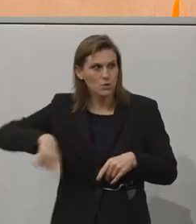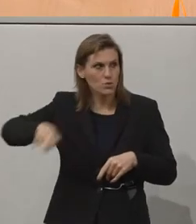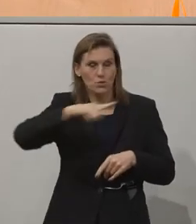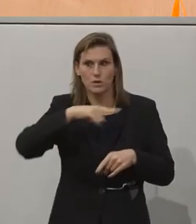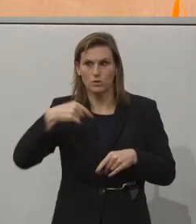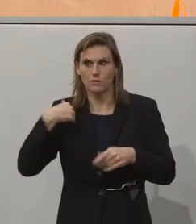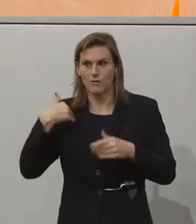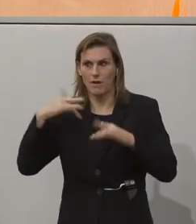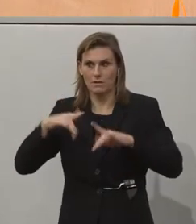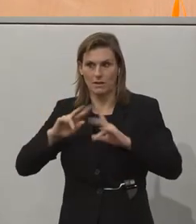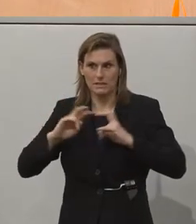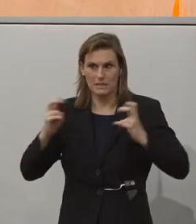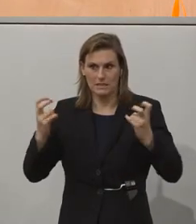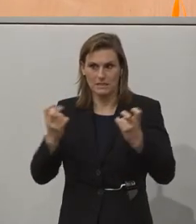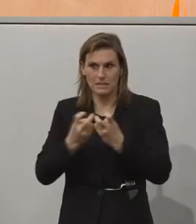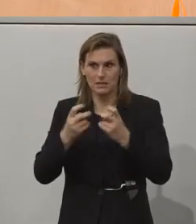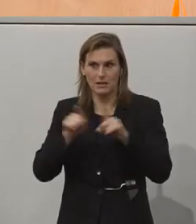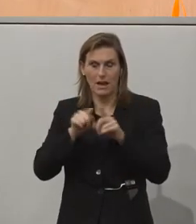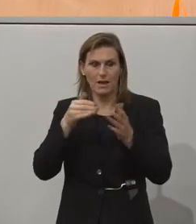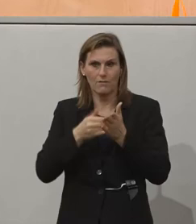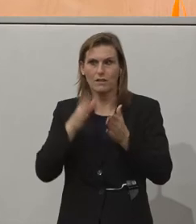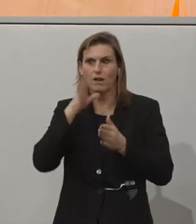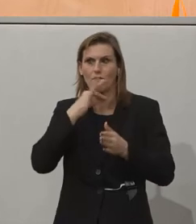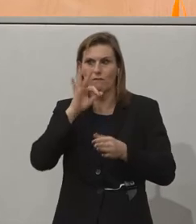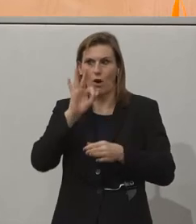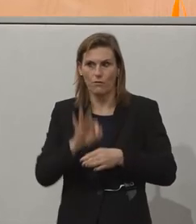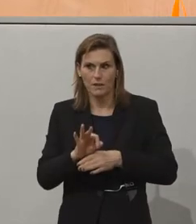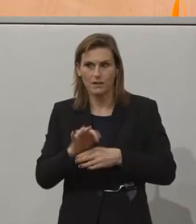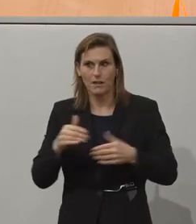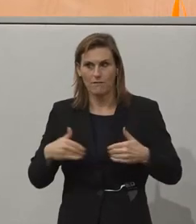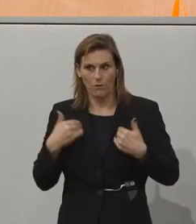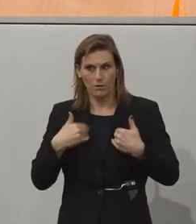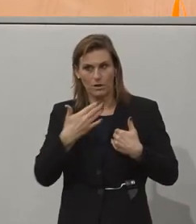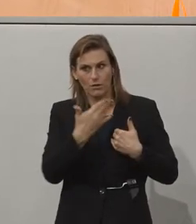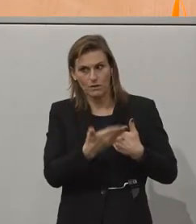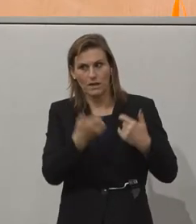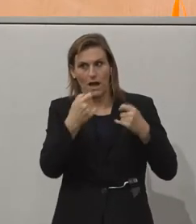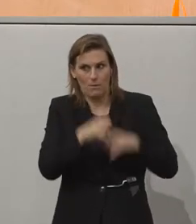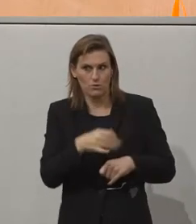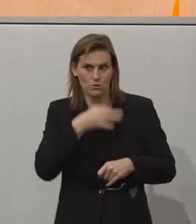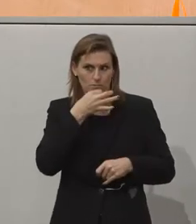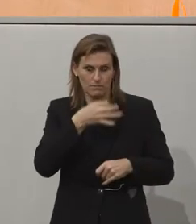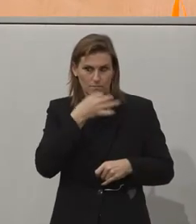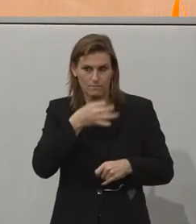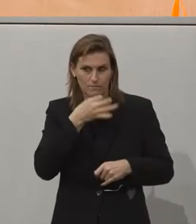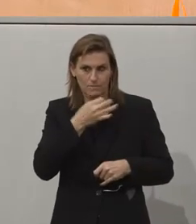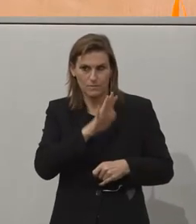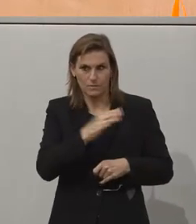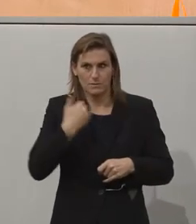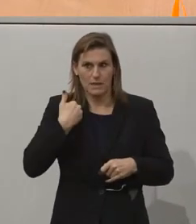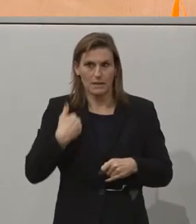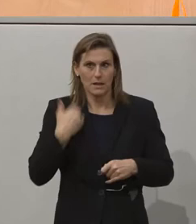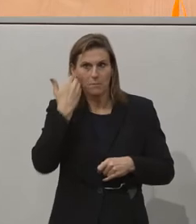sitzen, gleich weiter. Frau Fiedler, wir freuen uns auf Ihr Abschlussstatement von Ihrer Seite,